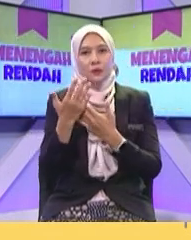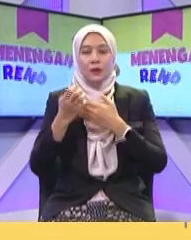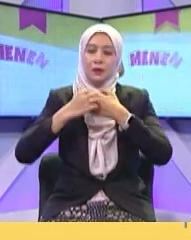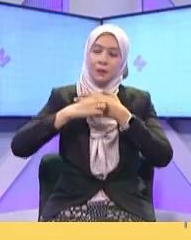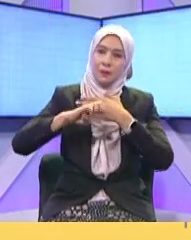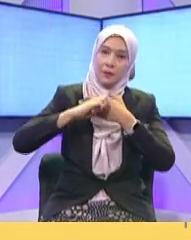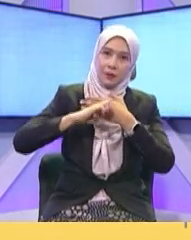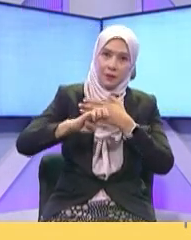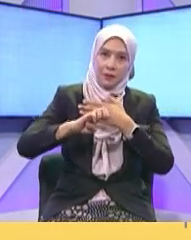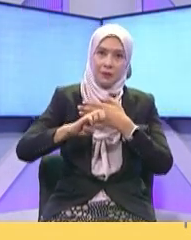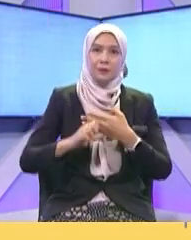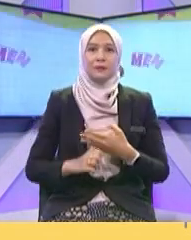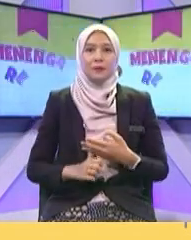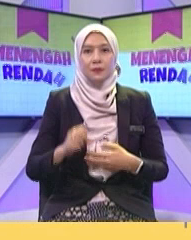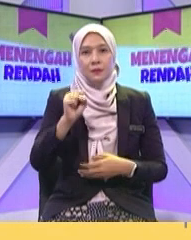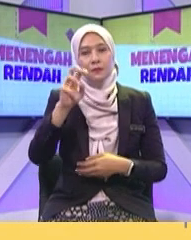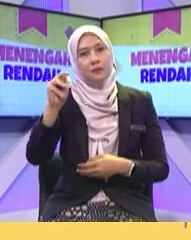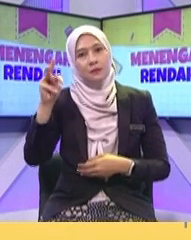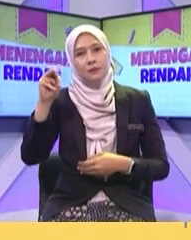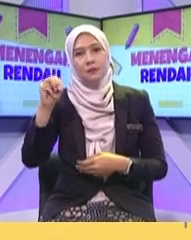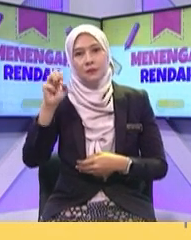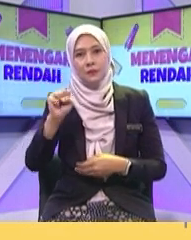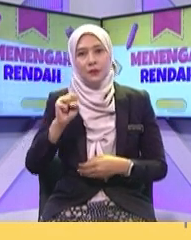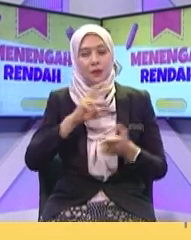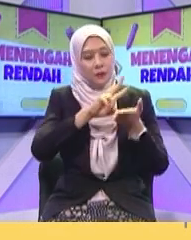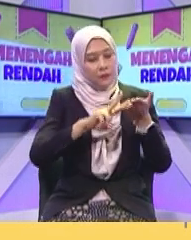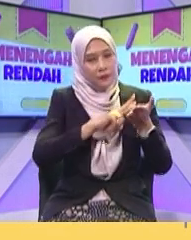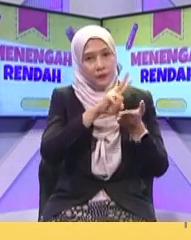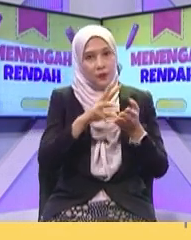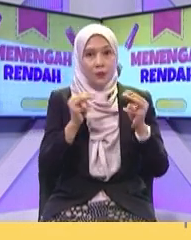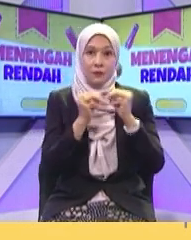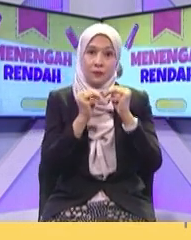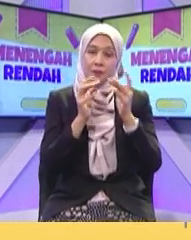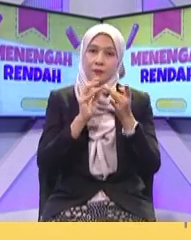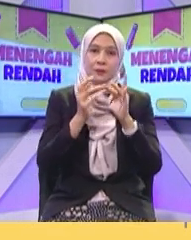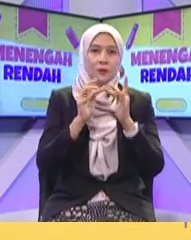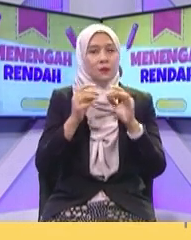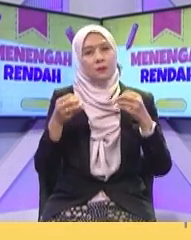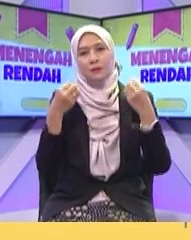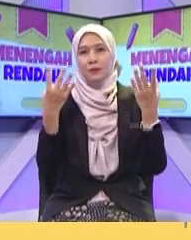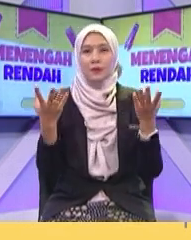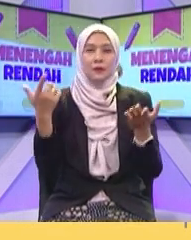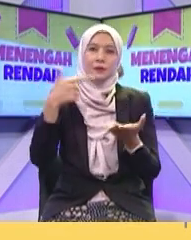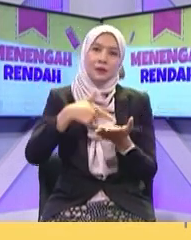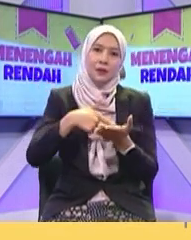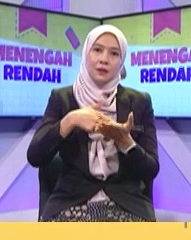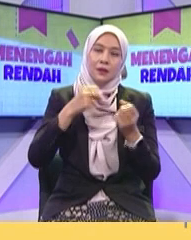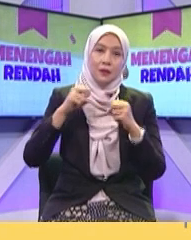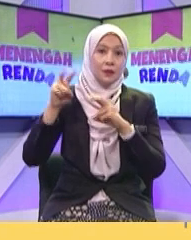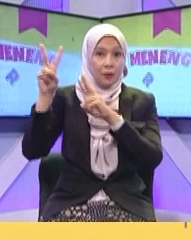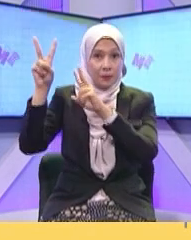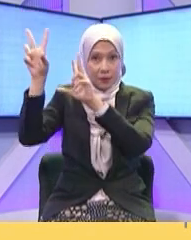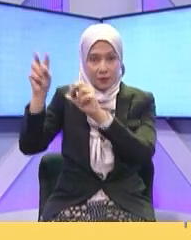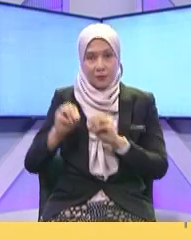Perkhidmatan Pesanan ringkas Perbualan video Telesidang Dan pelbagai aplikasi Yang boleh dimuat turun Seperti yang